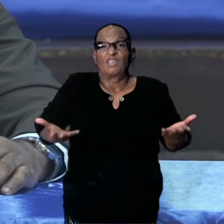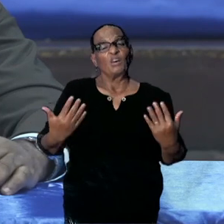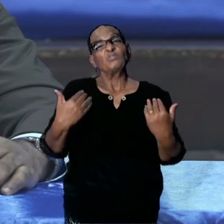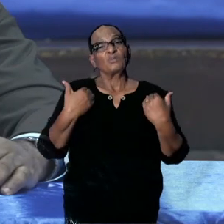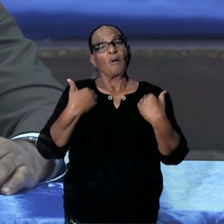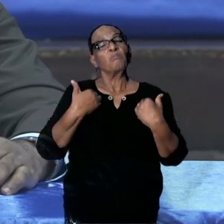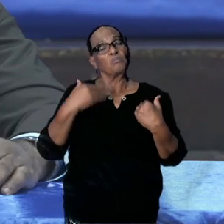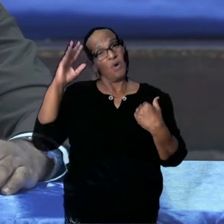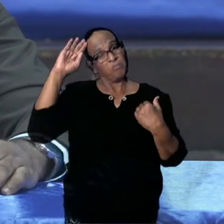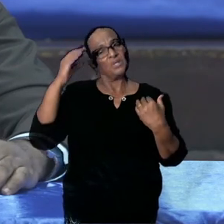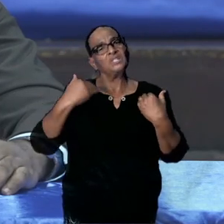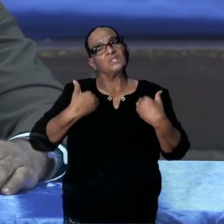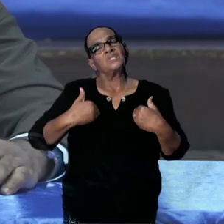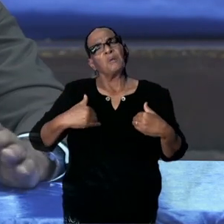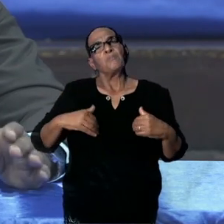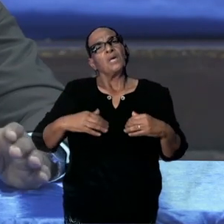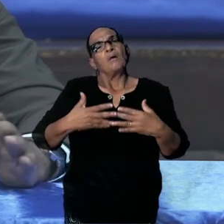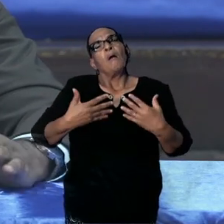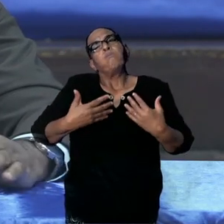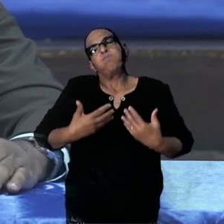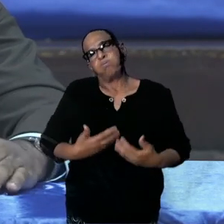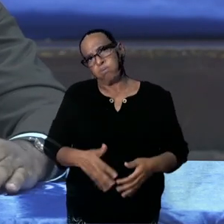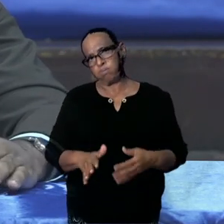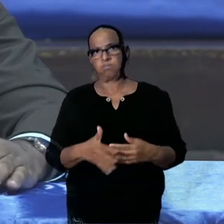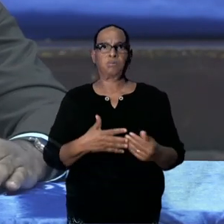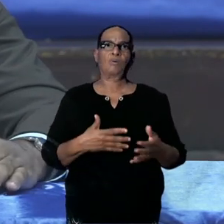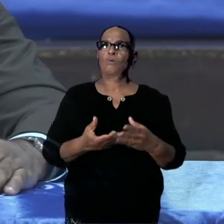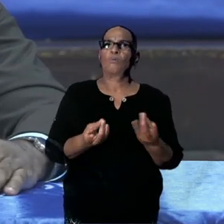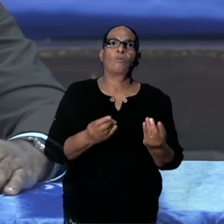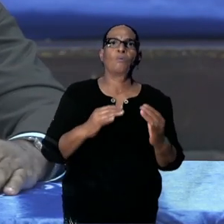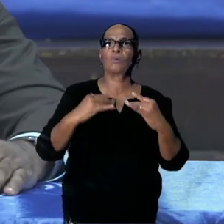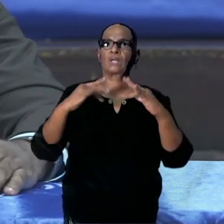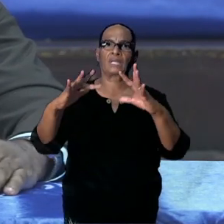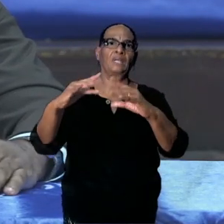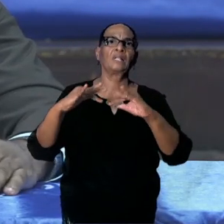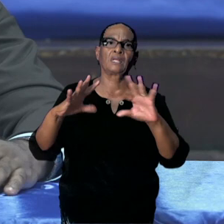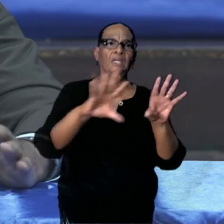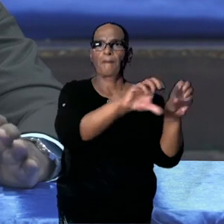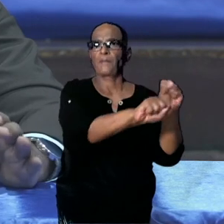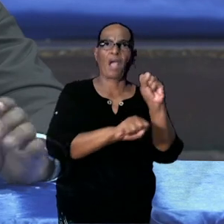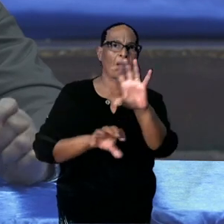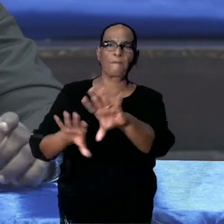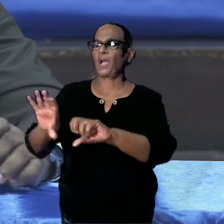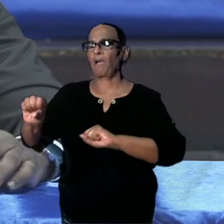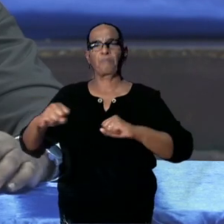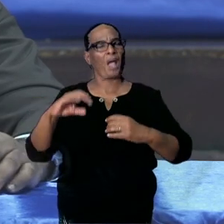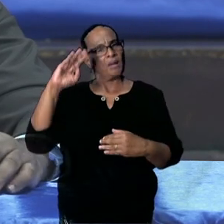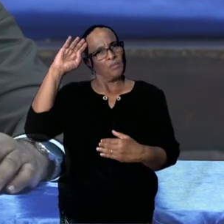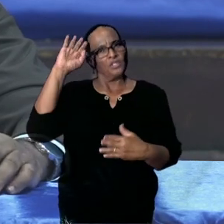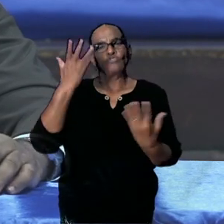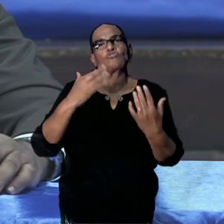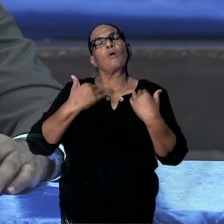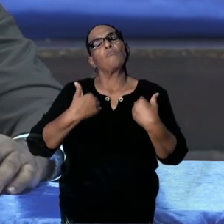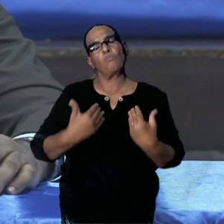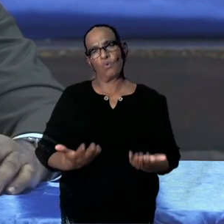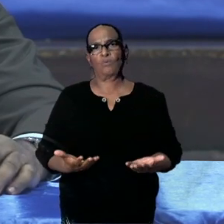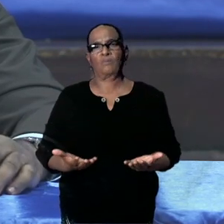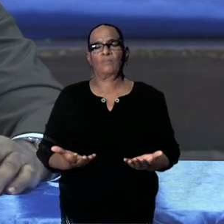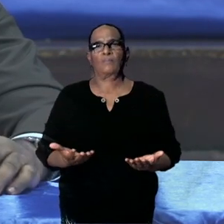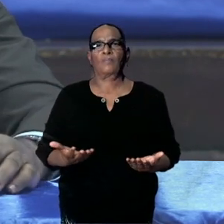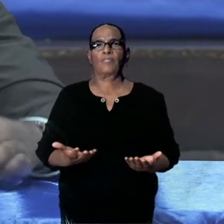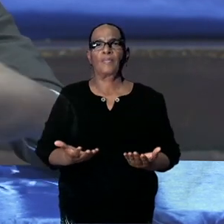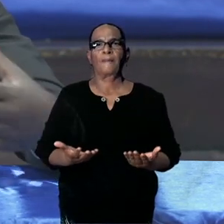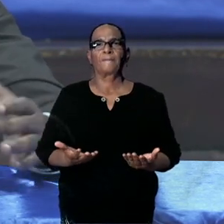druk op ons allen. Ook voor wat betreft de handhaving. Ik heb voorgesteld dat er